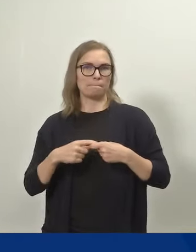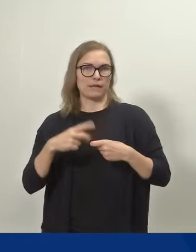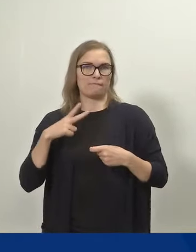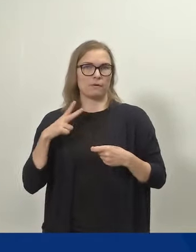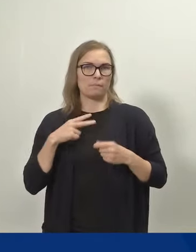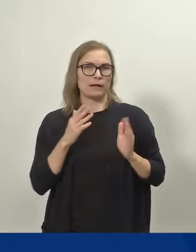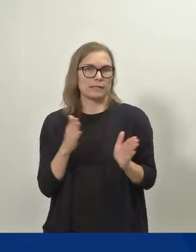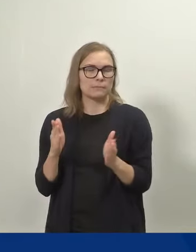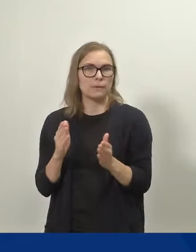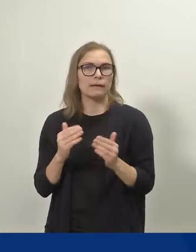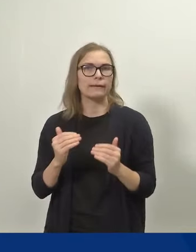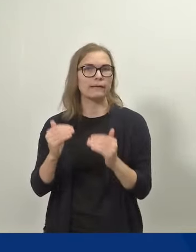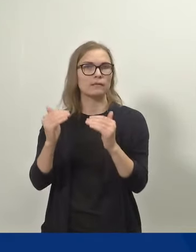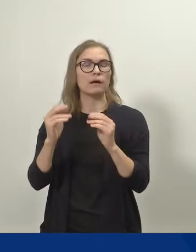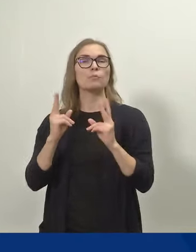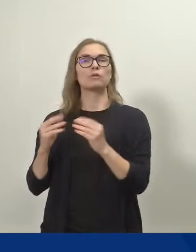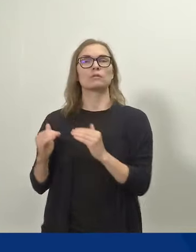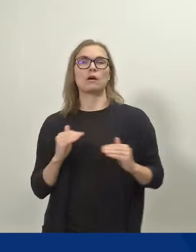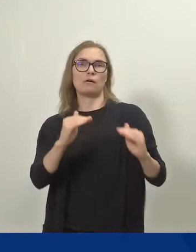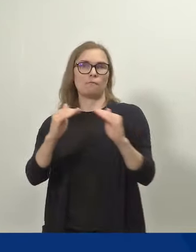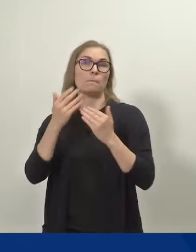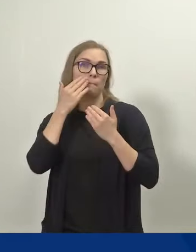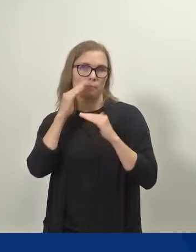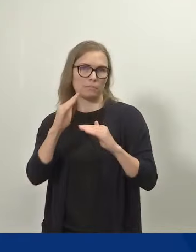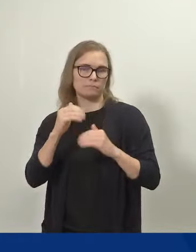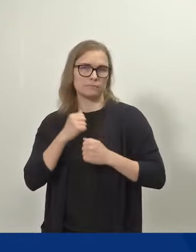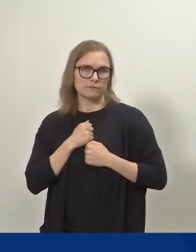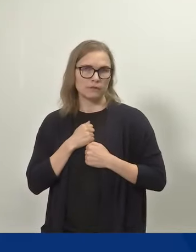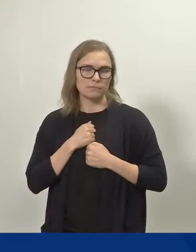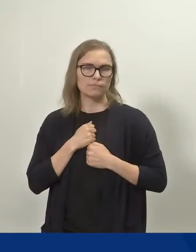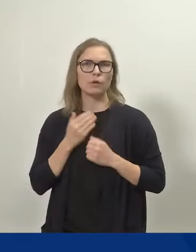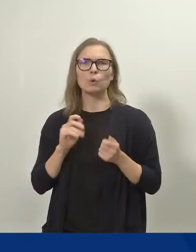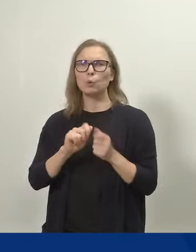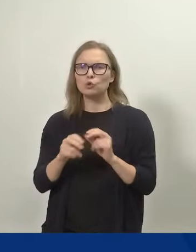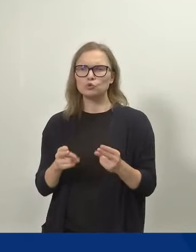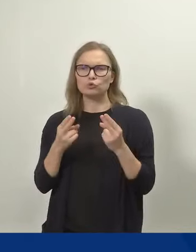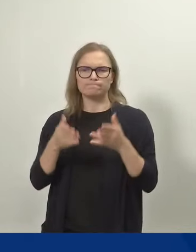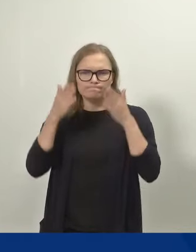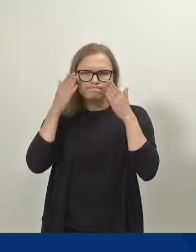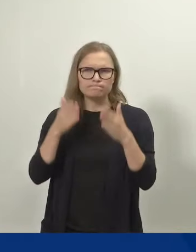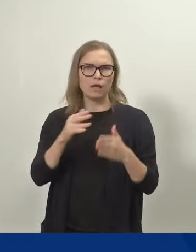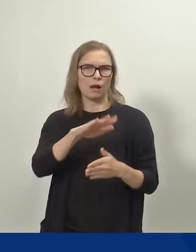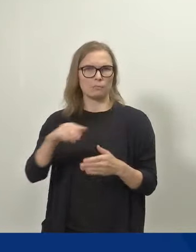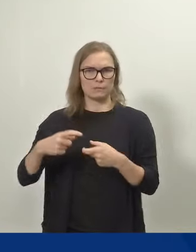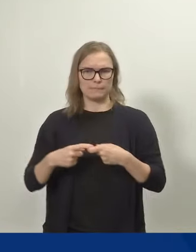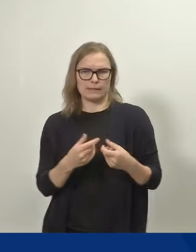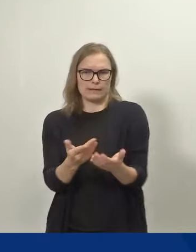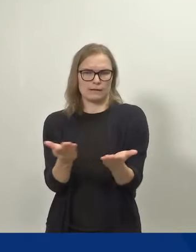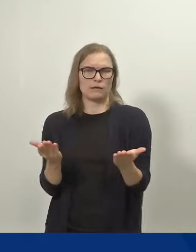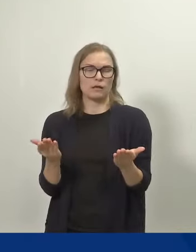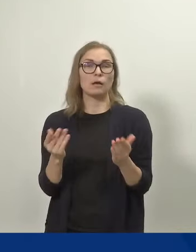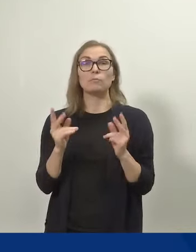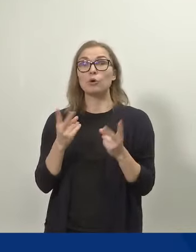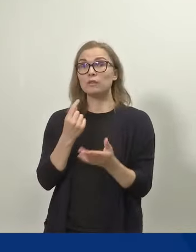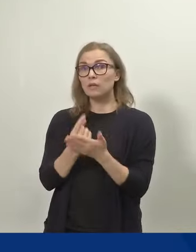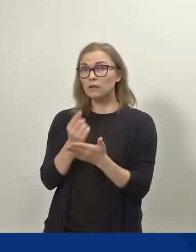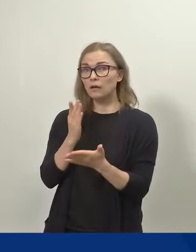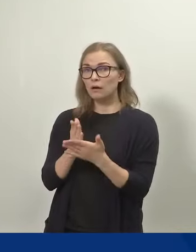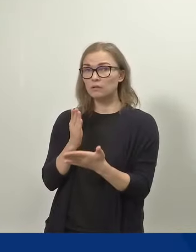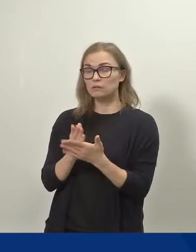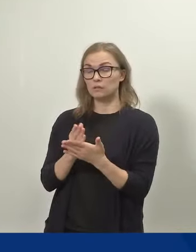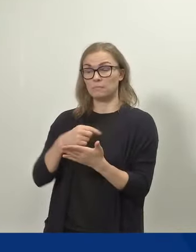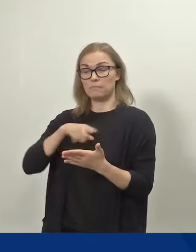tasa-arvon parantamiseksi. Uudistus on merkittävä panostus lapsiperheisiin ja myös tärkeä tekijä hallituksen